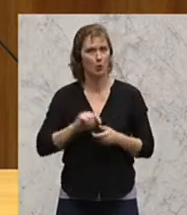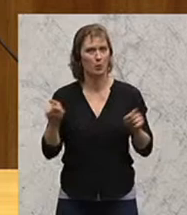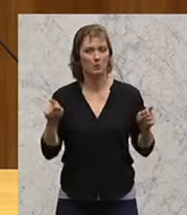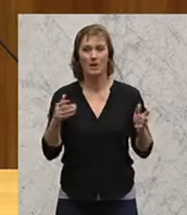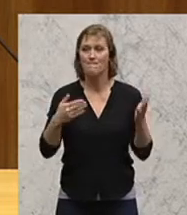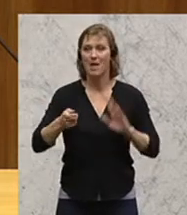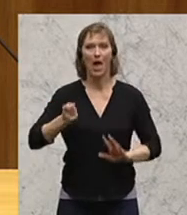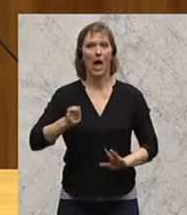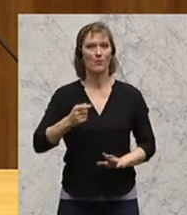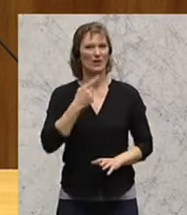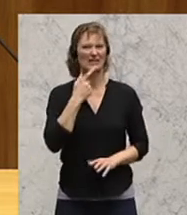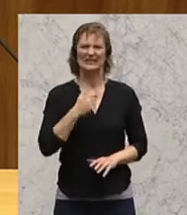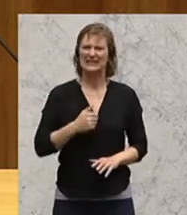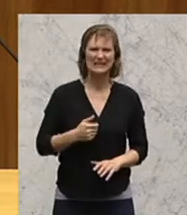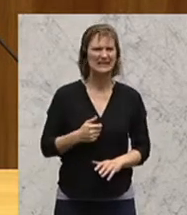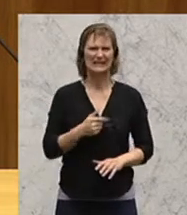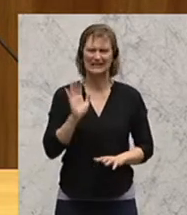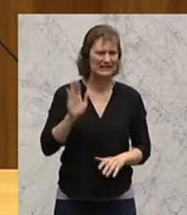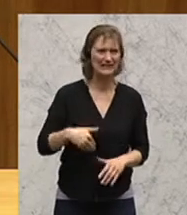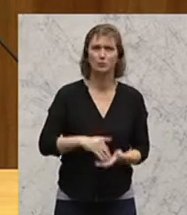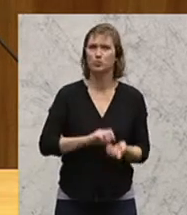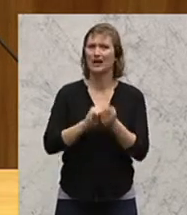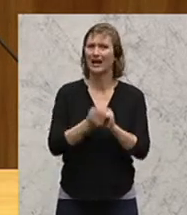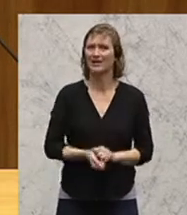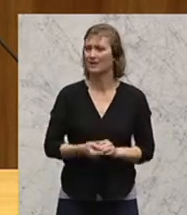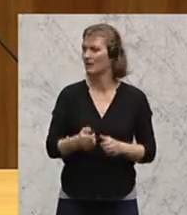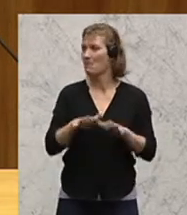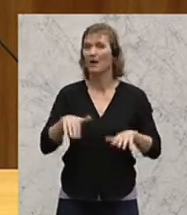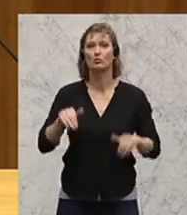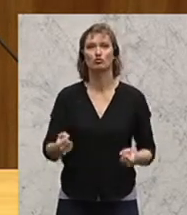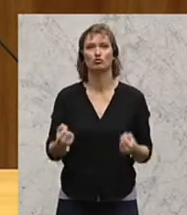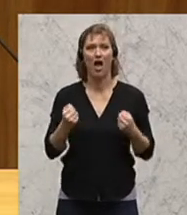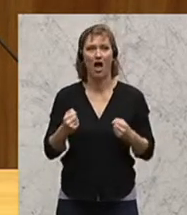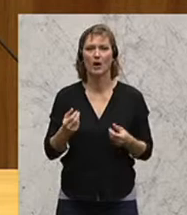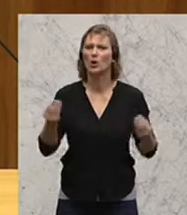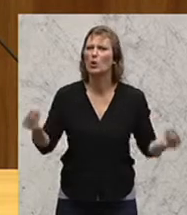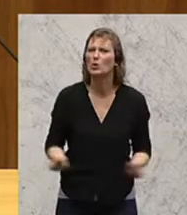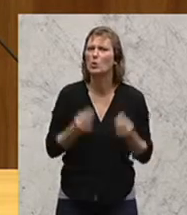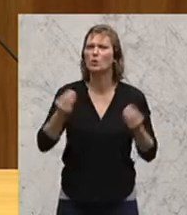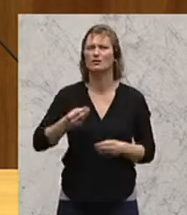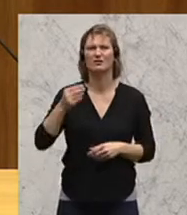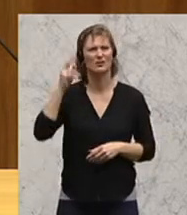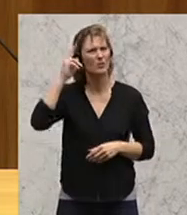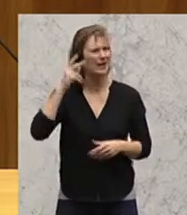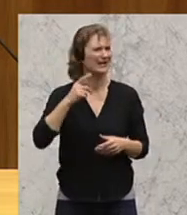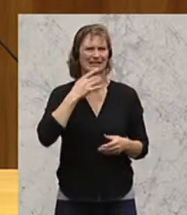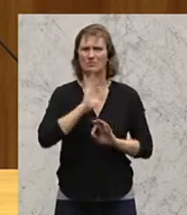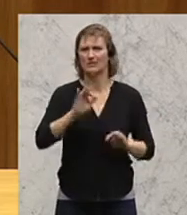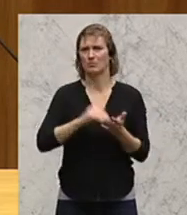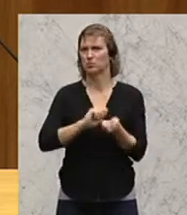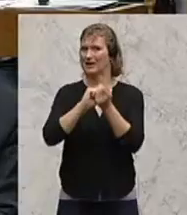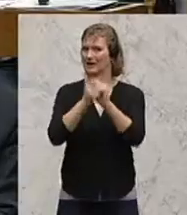immer mehr Abgeordnete sagen, wir müssen da was ändern. Wir brauchen ein stärkeres Parlament und zwar aus mehreren grundvernünftigen Überlegungen heraus.